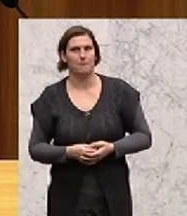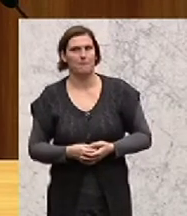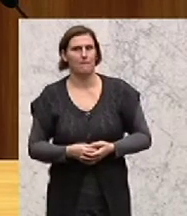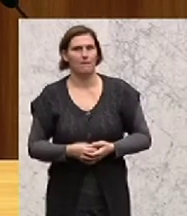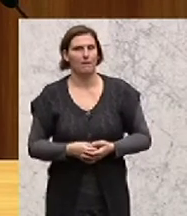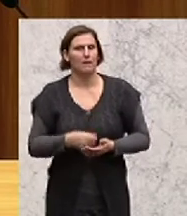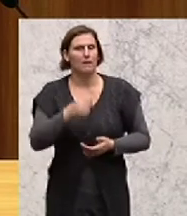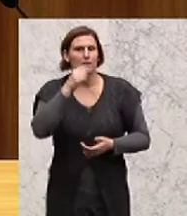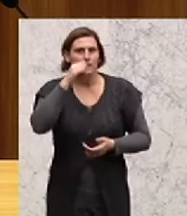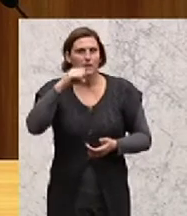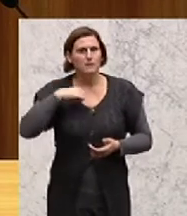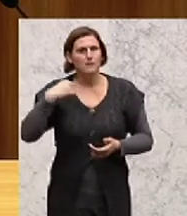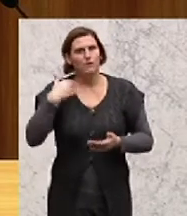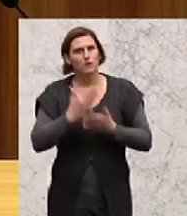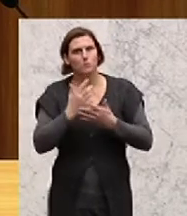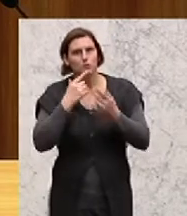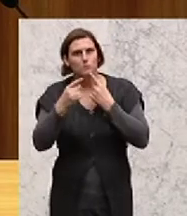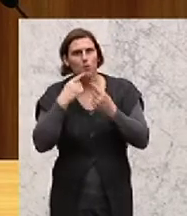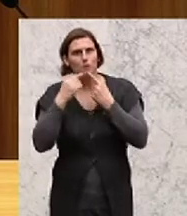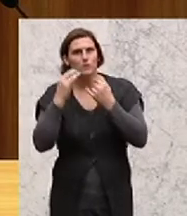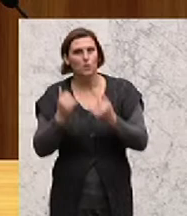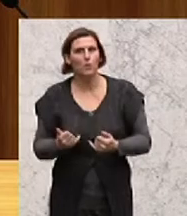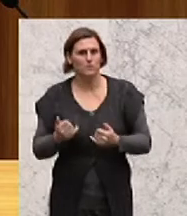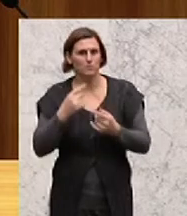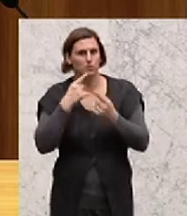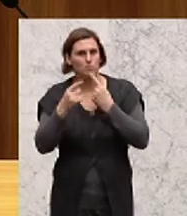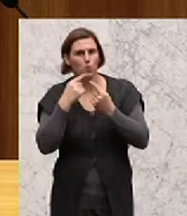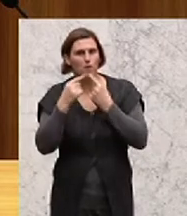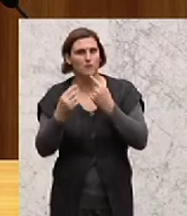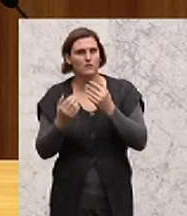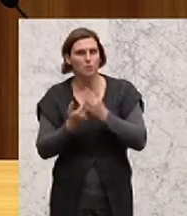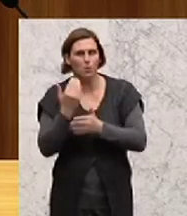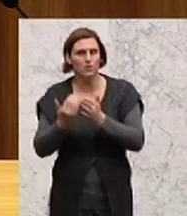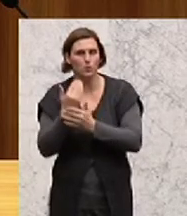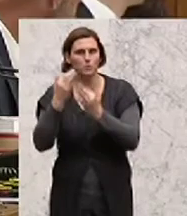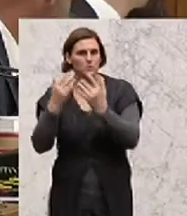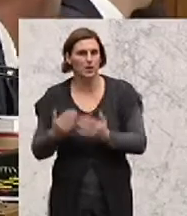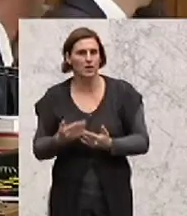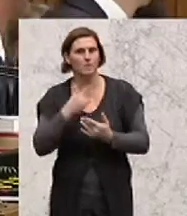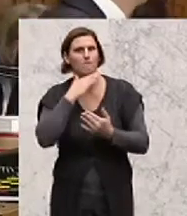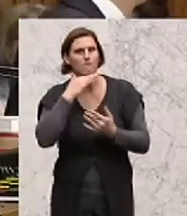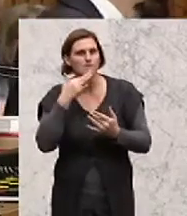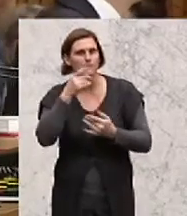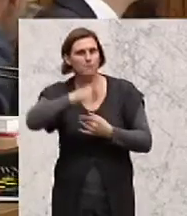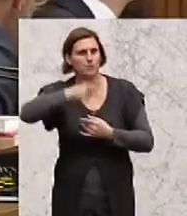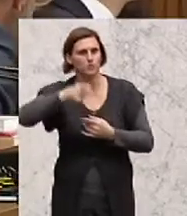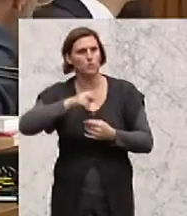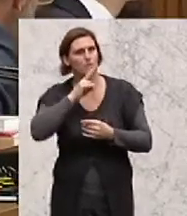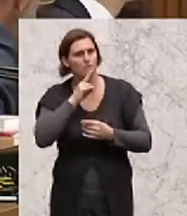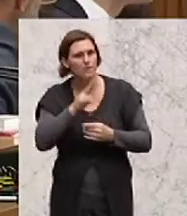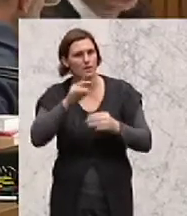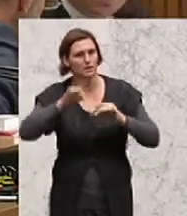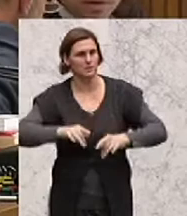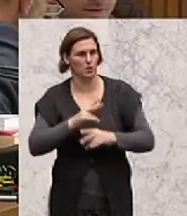und wir hören auch jeden Tag neue Zahlen, nämlich um wie viele arbeitslose Menschen es in Österreich geht. Die Frau Kollegin Dietrich hat es vorher auch wieder